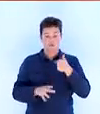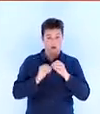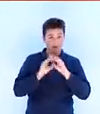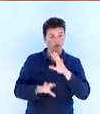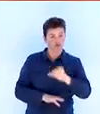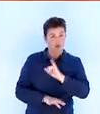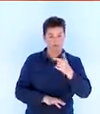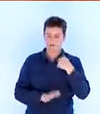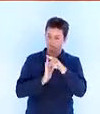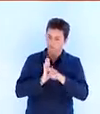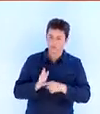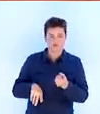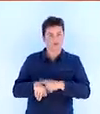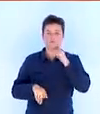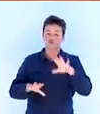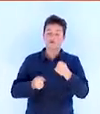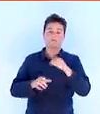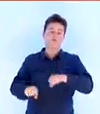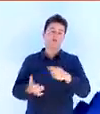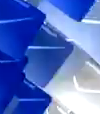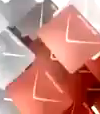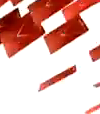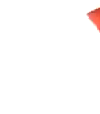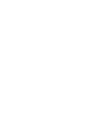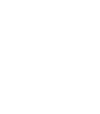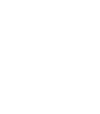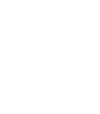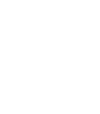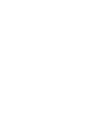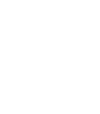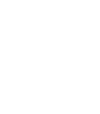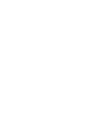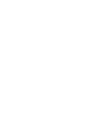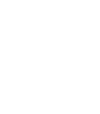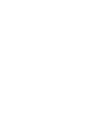jamais et je prendrai les mesures urgentes pour le pouvoir d'achat. Merci